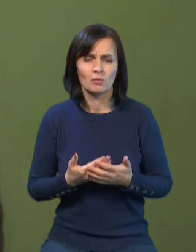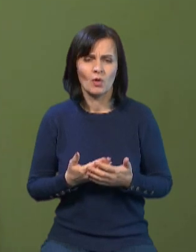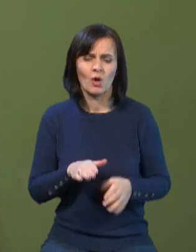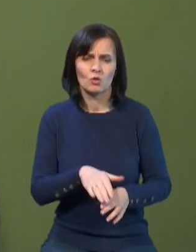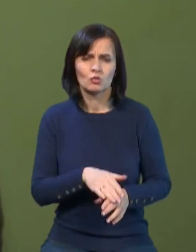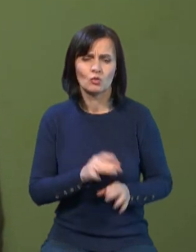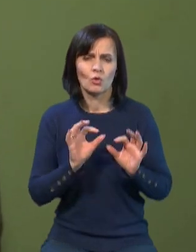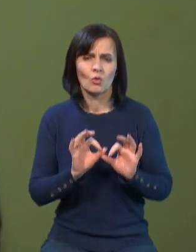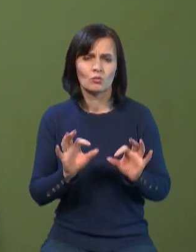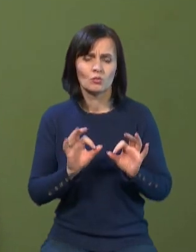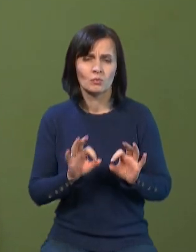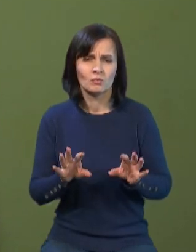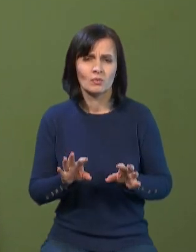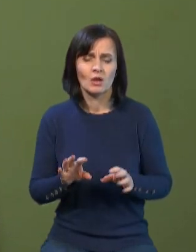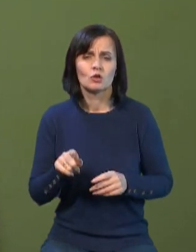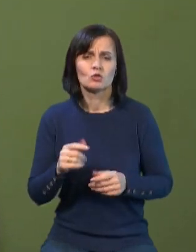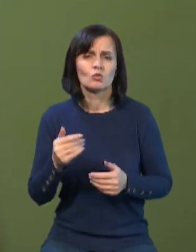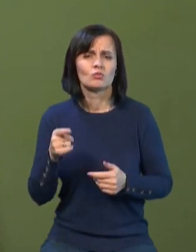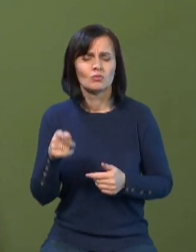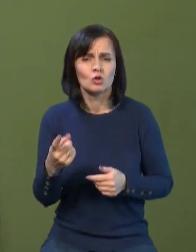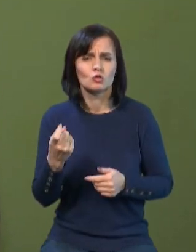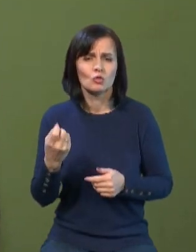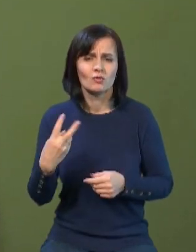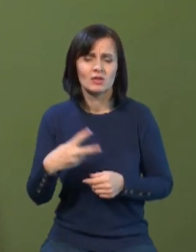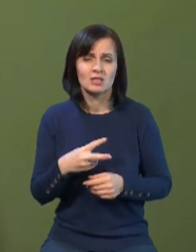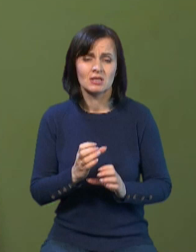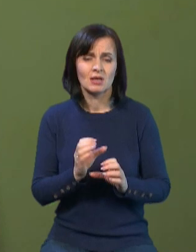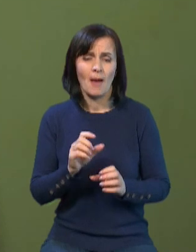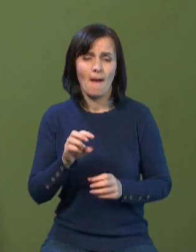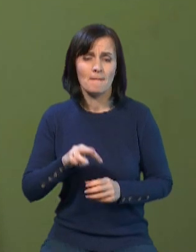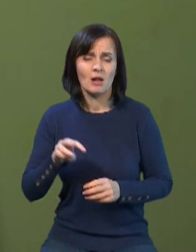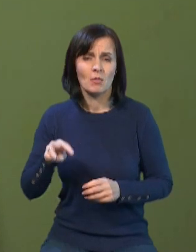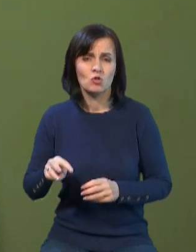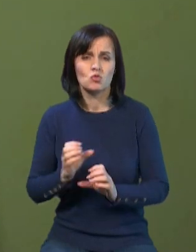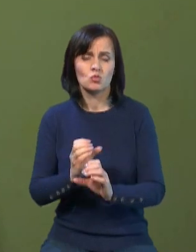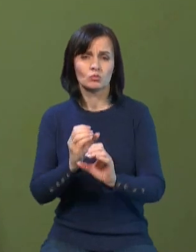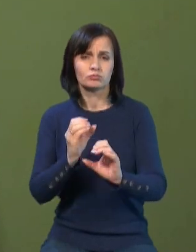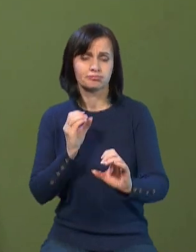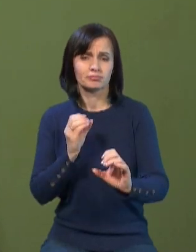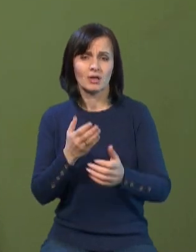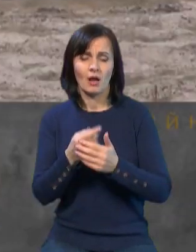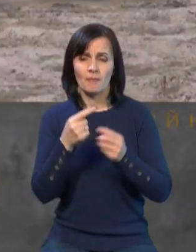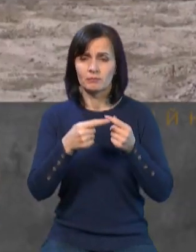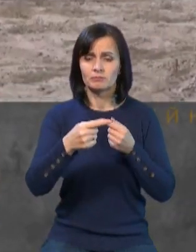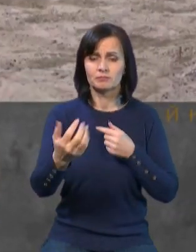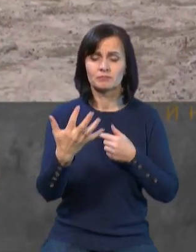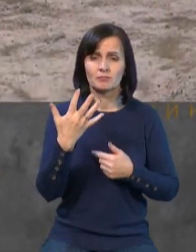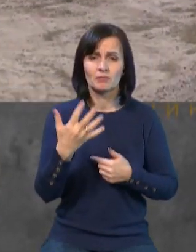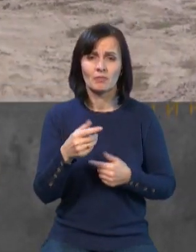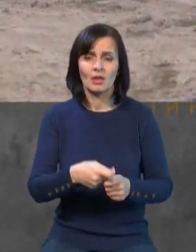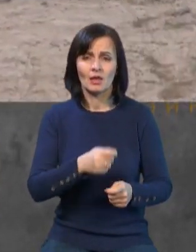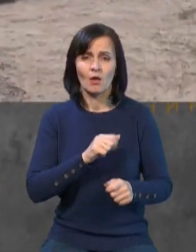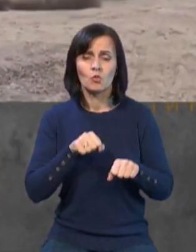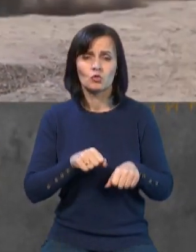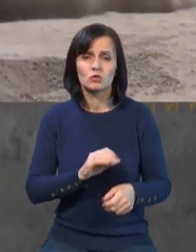розписувати, що в нього, наприклад, 120-мм гармата, яка на дальностях 5 кілометрів може знищувати цілі, при